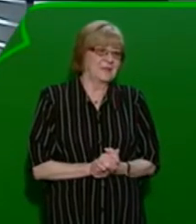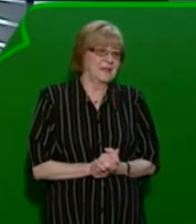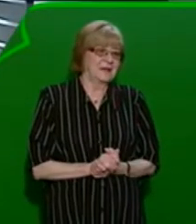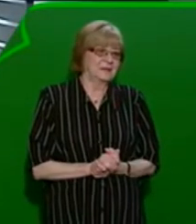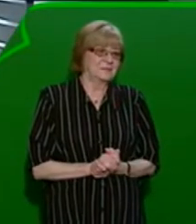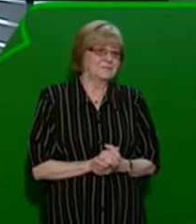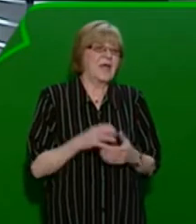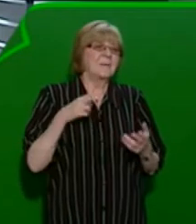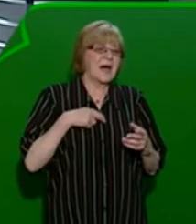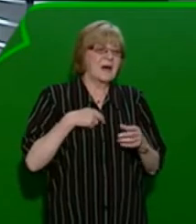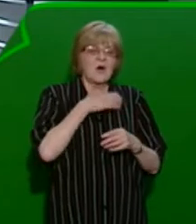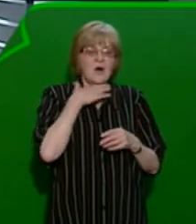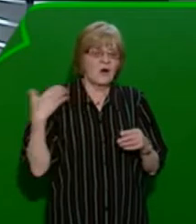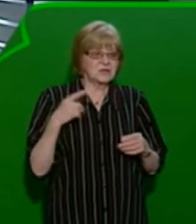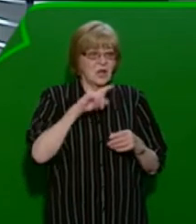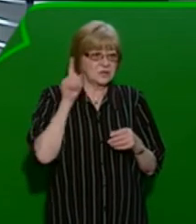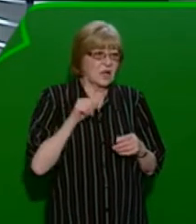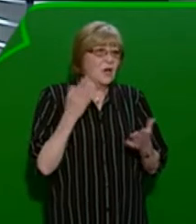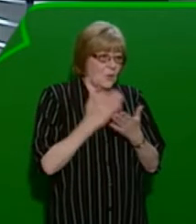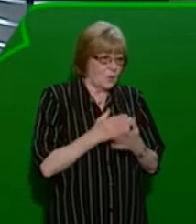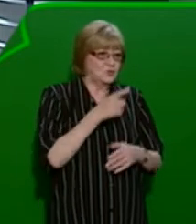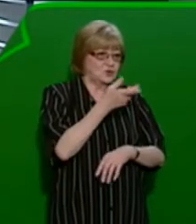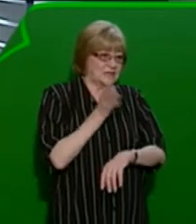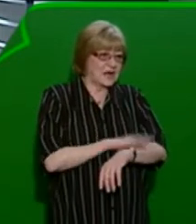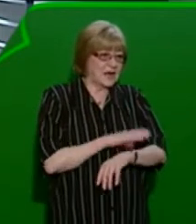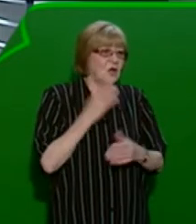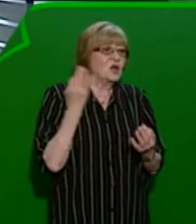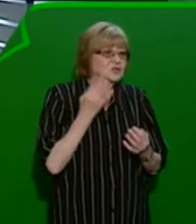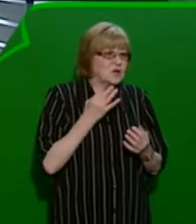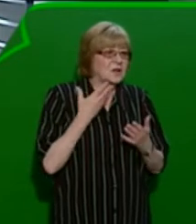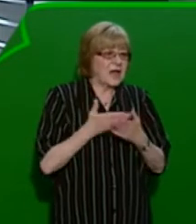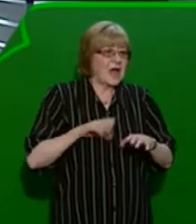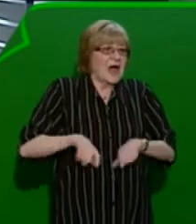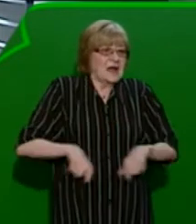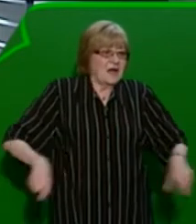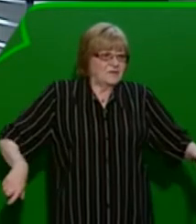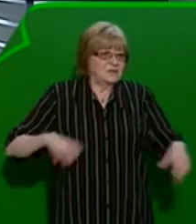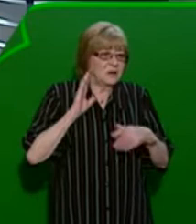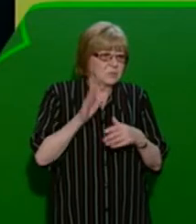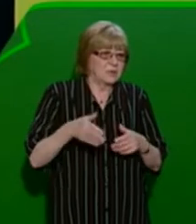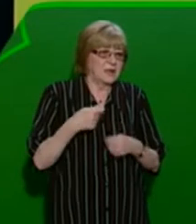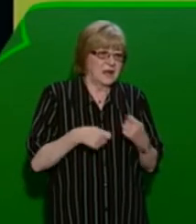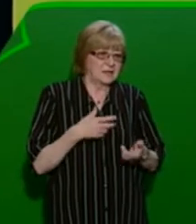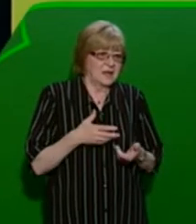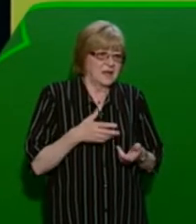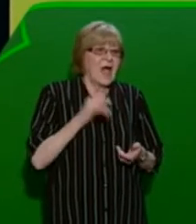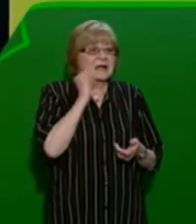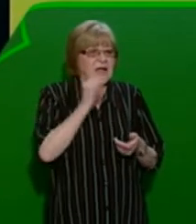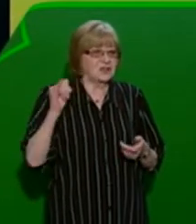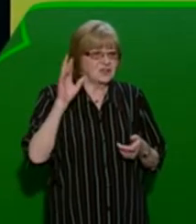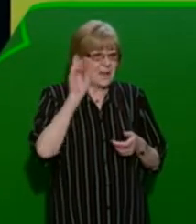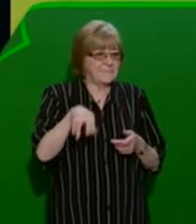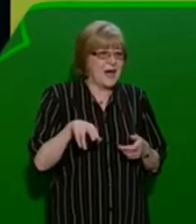Nabizíte spoustu otázek, takže zběme to od konce. Pane Rado, už jste našel místo pro Pavla Verbíře na lavičce. Tak já si myslím, že každej má